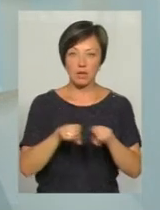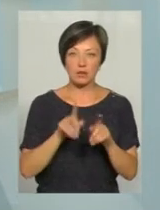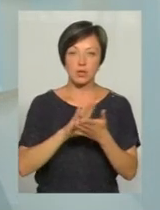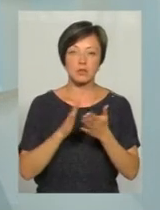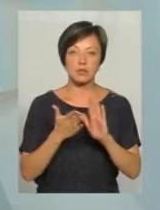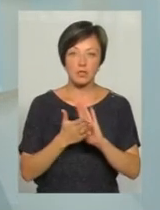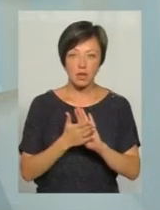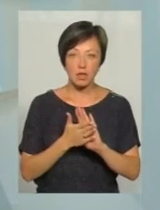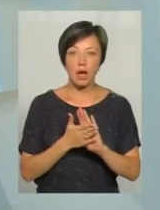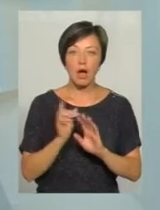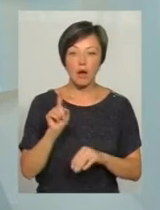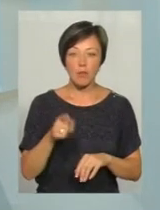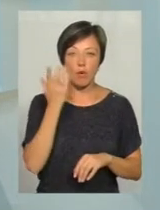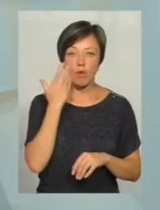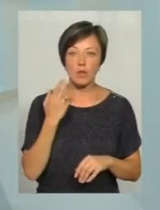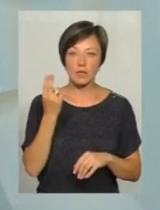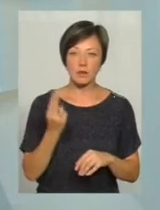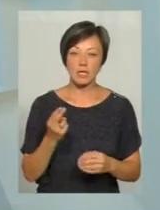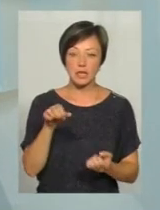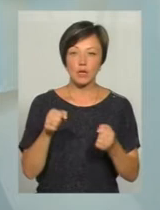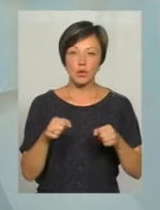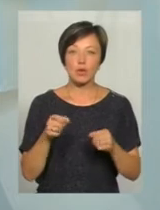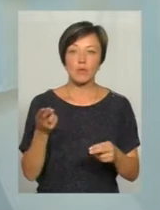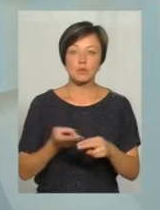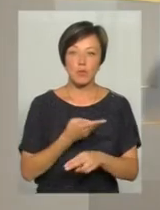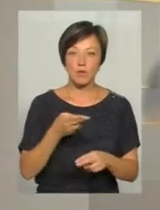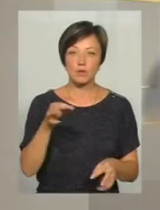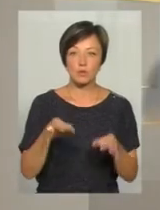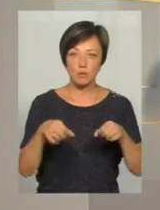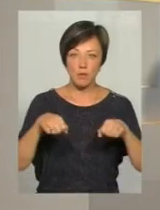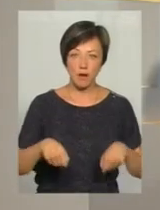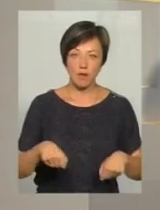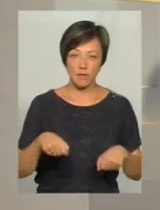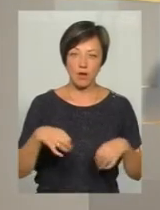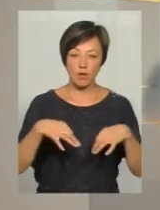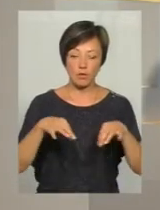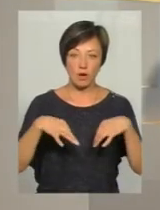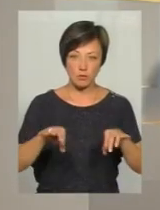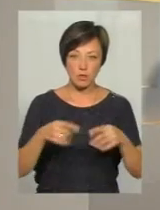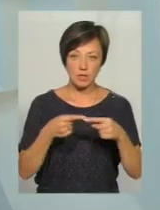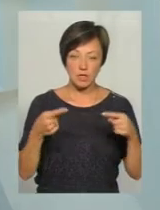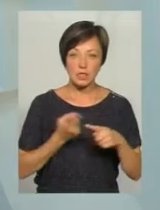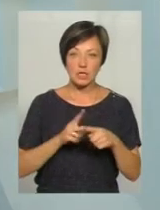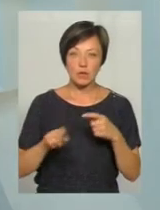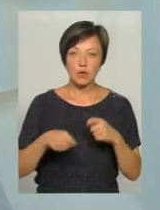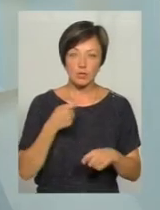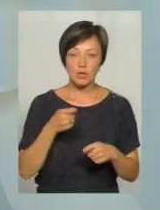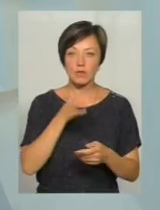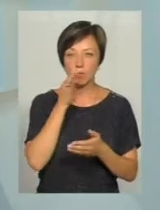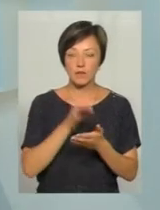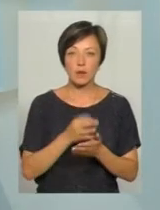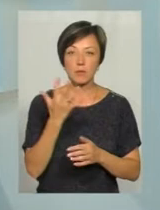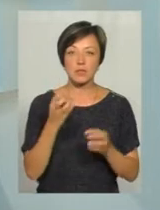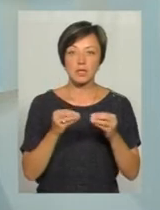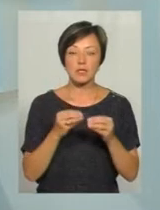алкогольного спійніння, або навіть коли тверезі керують, вже будучи позбавленим судом право керувати транспортним засобом. Це порушення, це відповідальність, 510